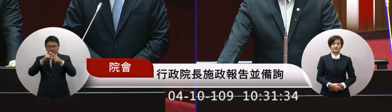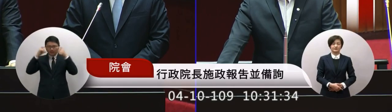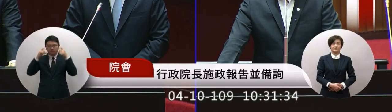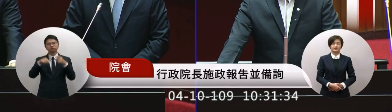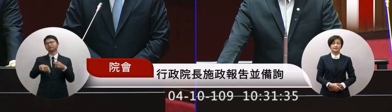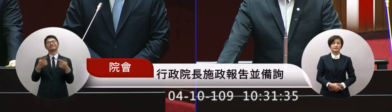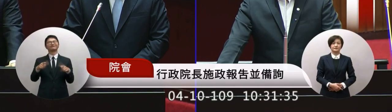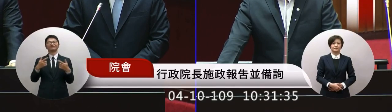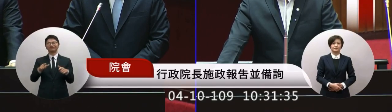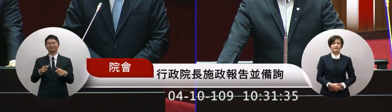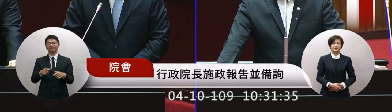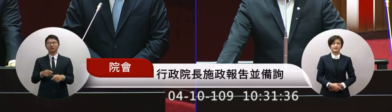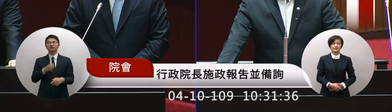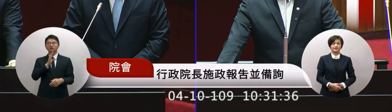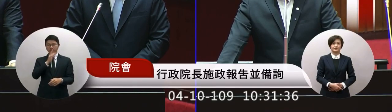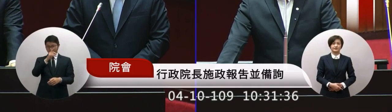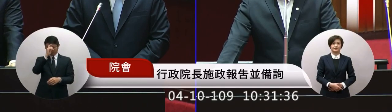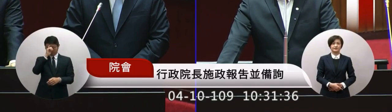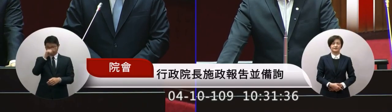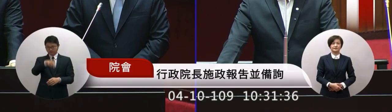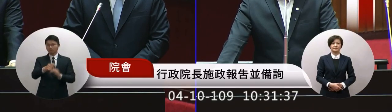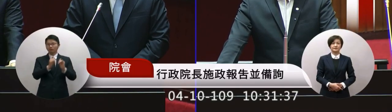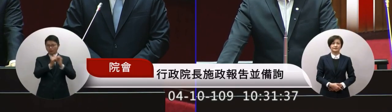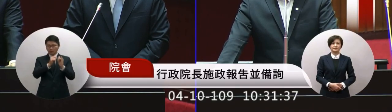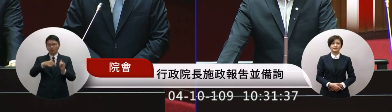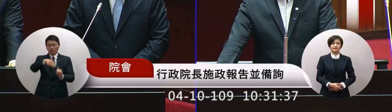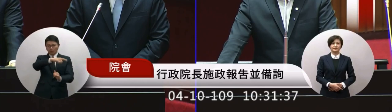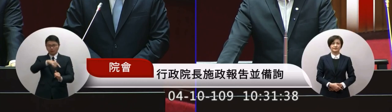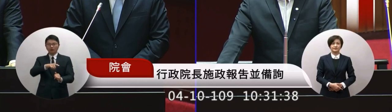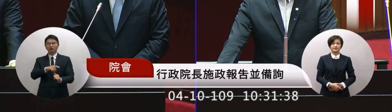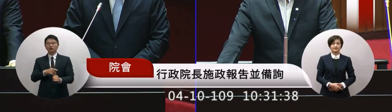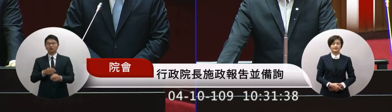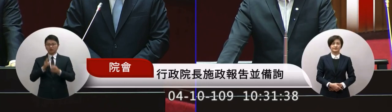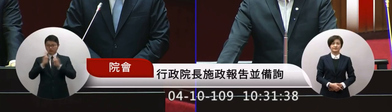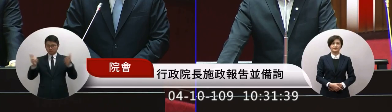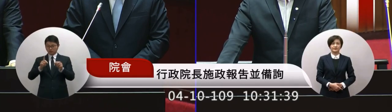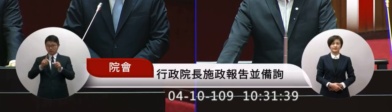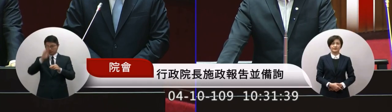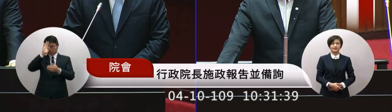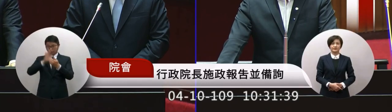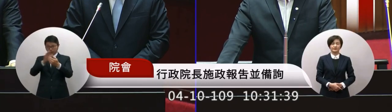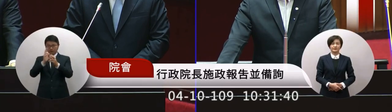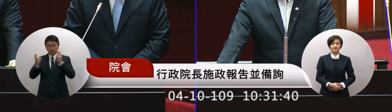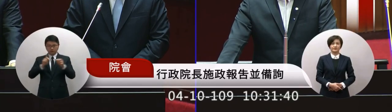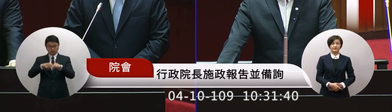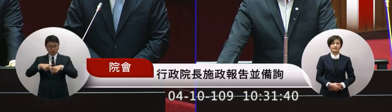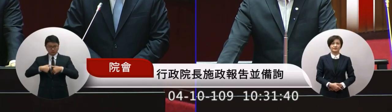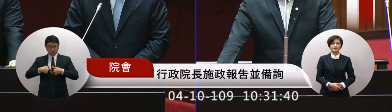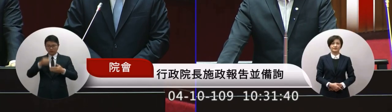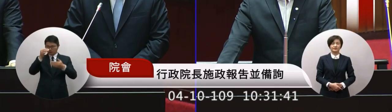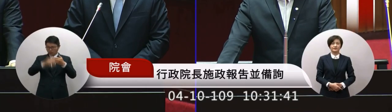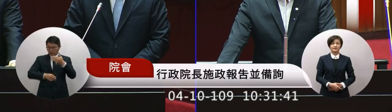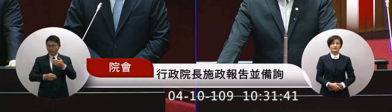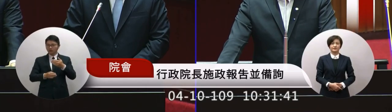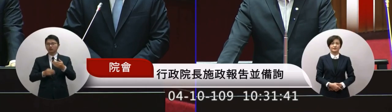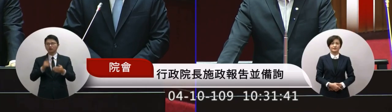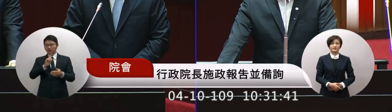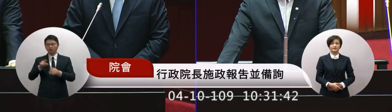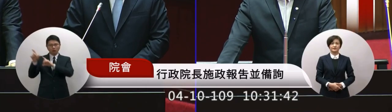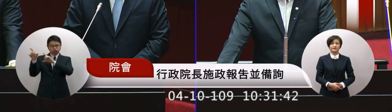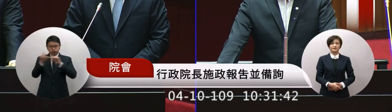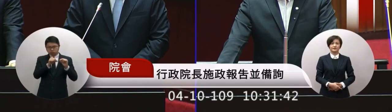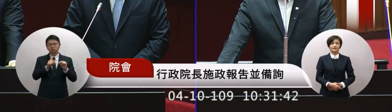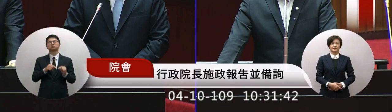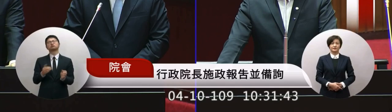不是這樣而是請國人同胞照指揮中心公布的規範指引大家照